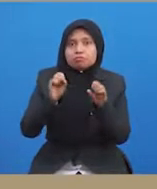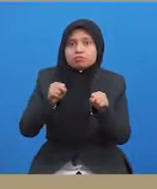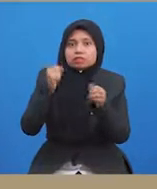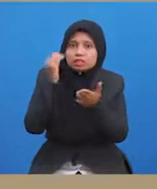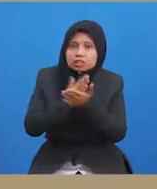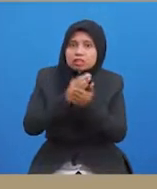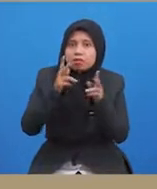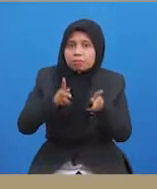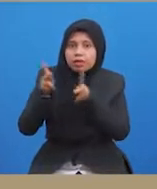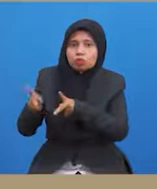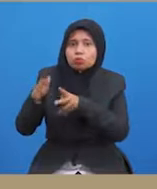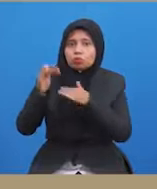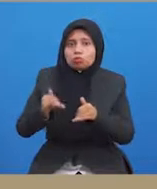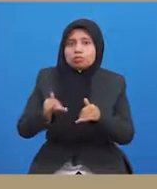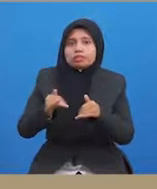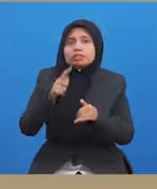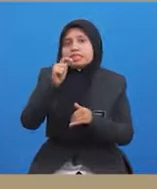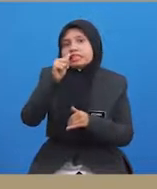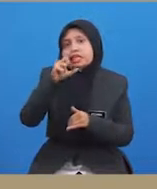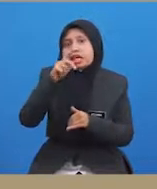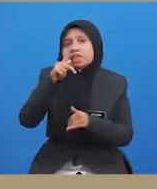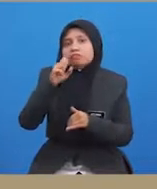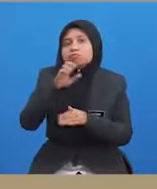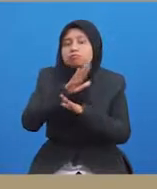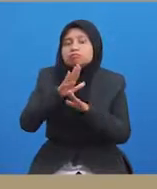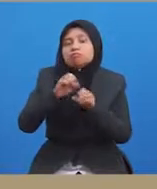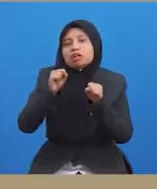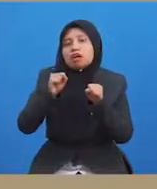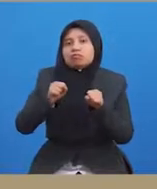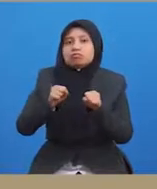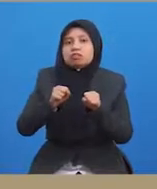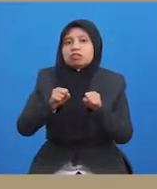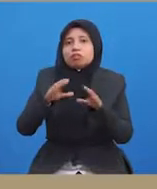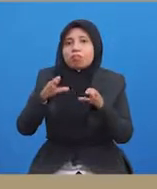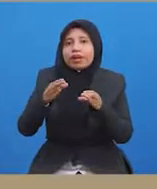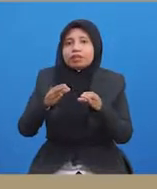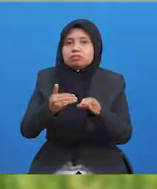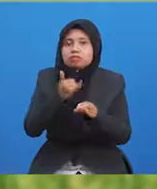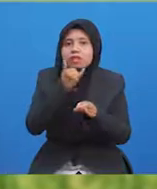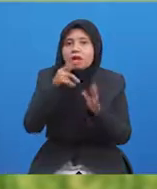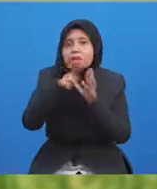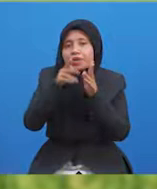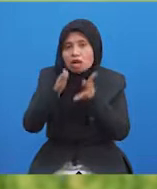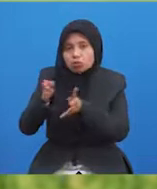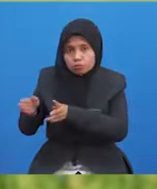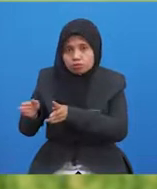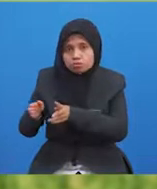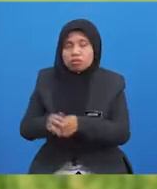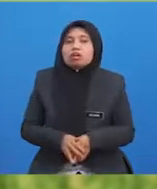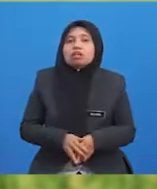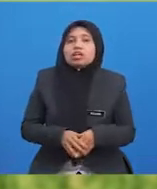permainan selagi tackle tadi dilakukan tidak menyalahi peraturan. Bagaimanapun,